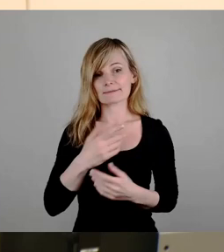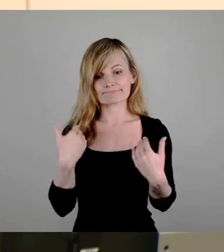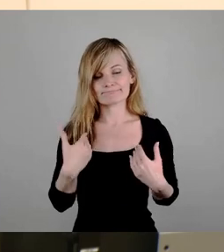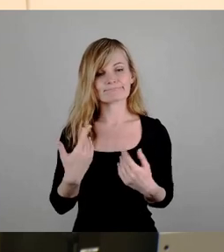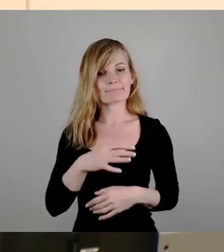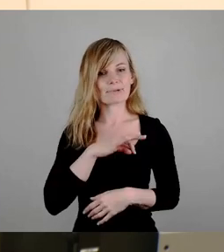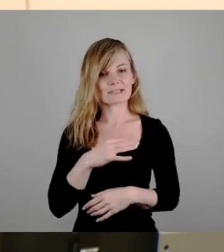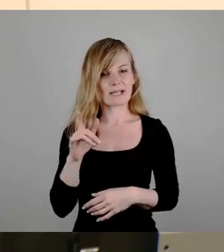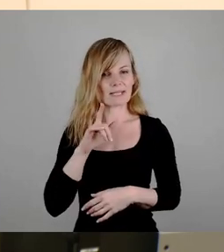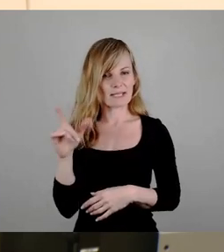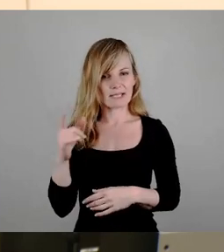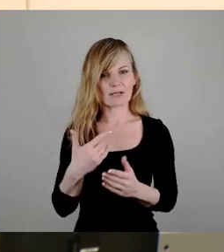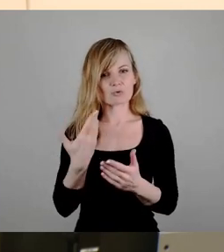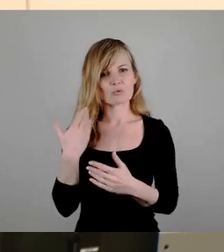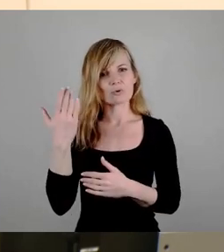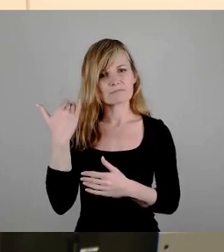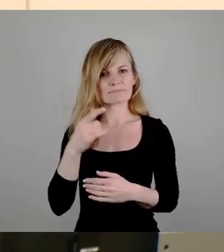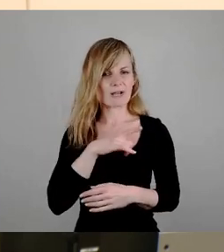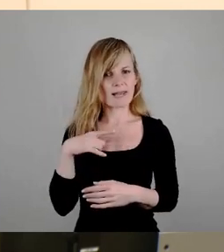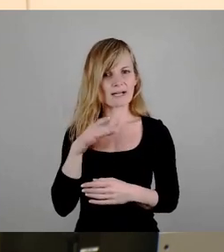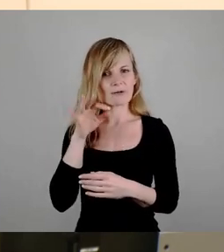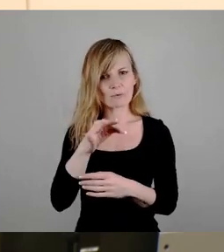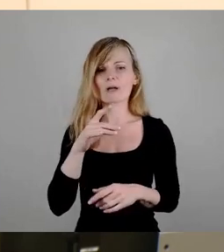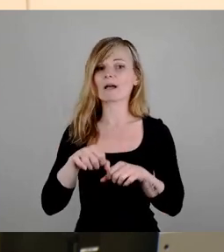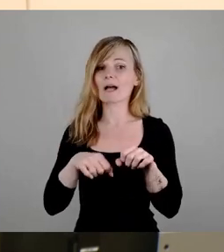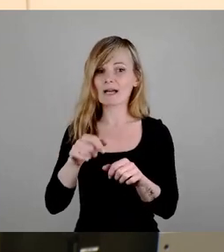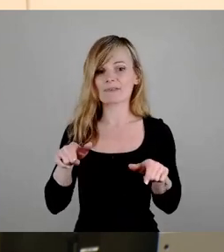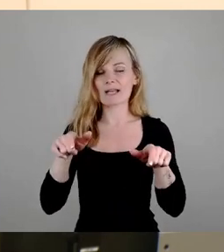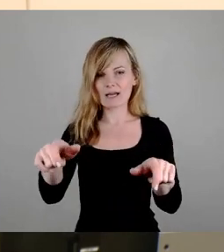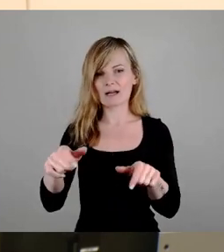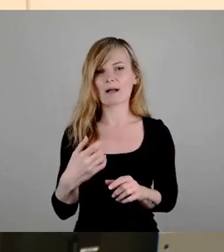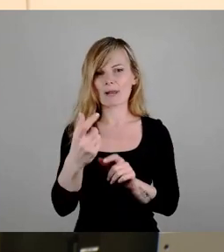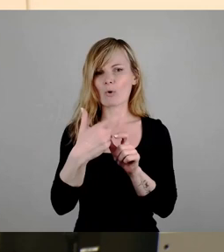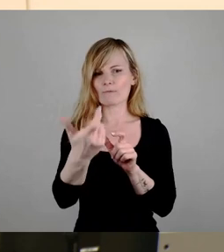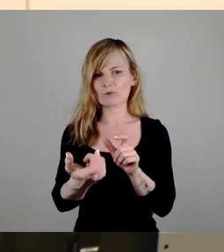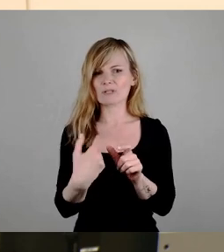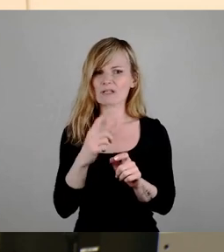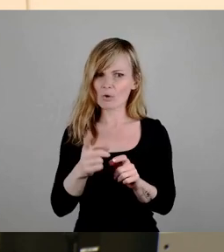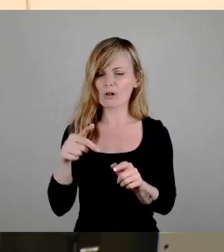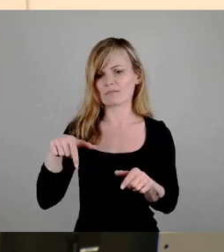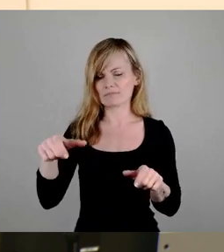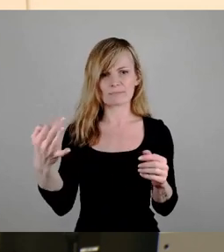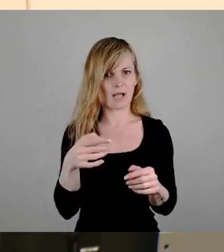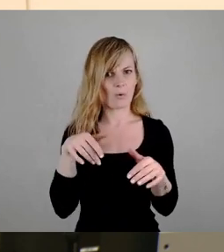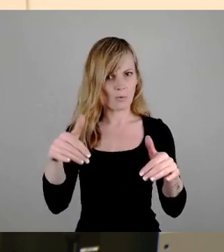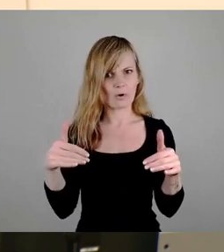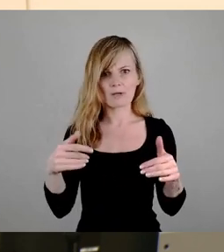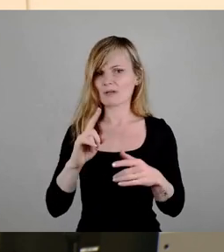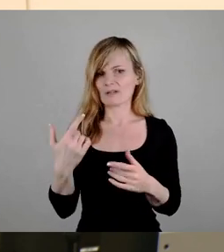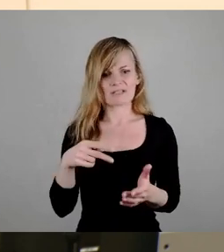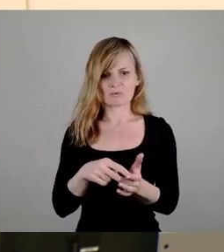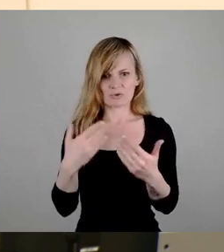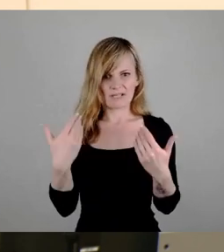seit langem dafür, dass Radfahranlagen auf dem Blauen Wunder angeordnet werden. Es ist im Prinzip kein Zustand mehr gewesen,